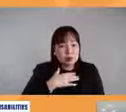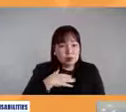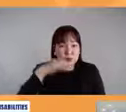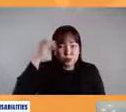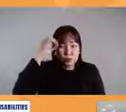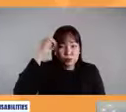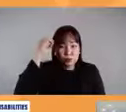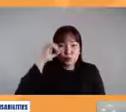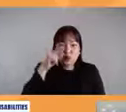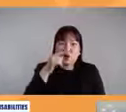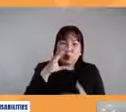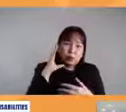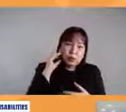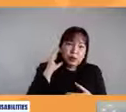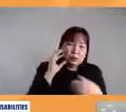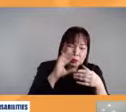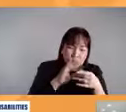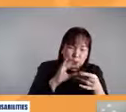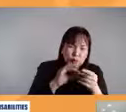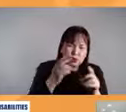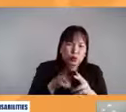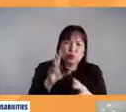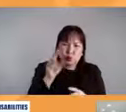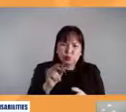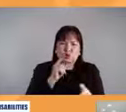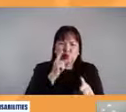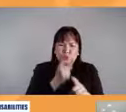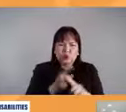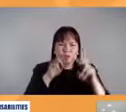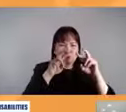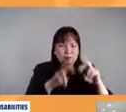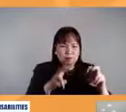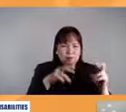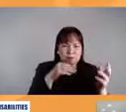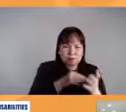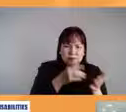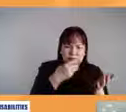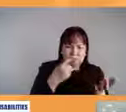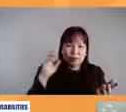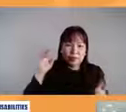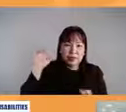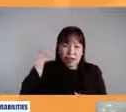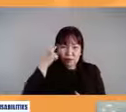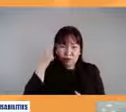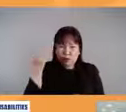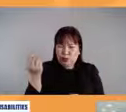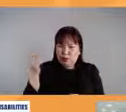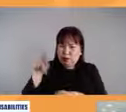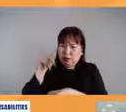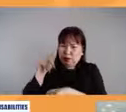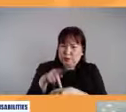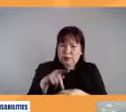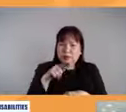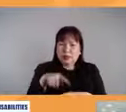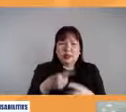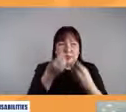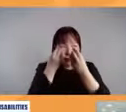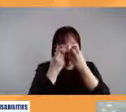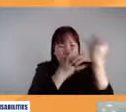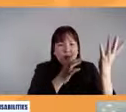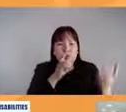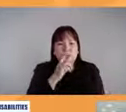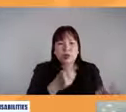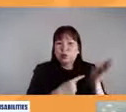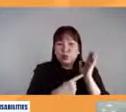anecdotes dapat gumawa ng pag-aaral ulit ang ating estado para nakita